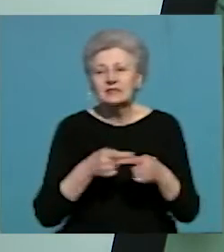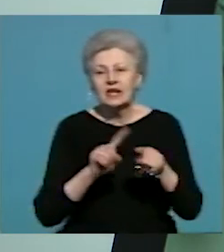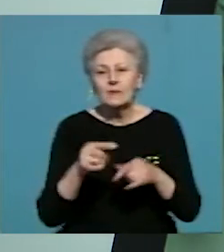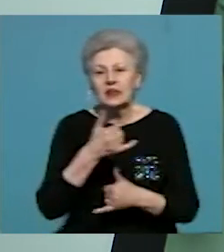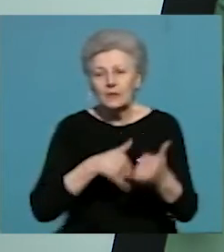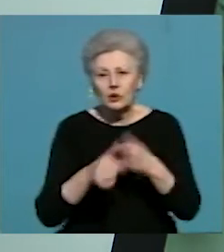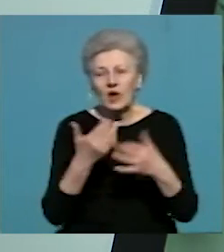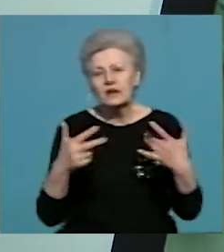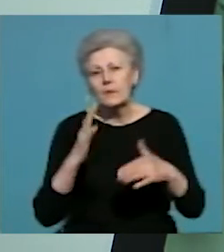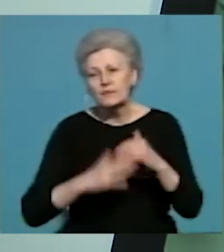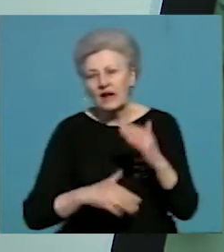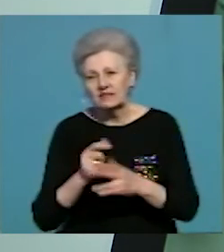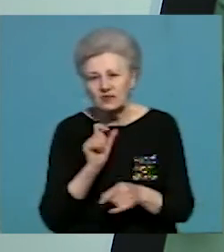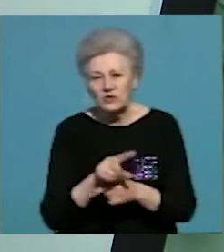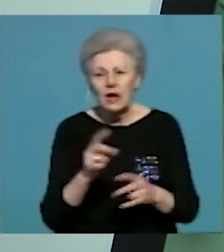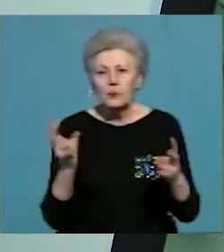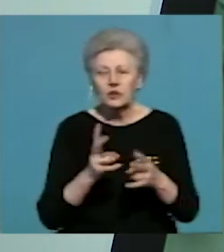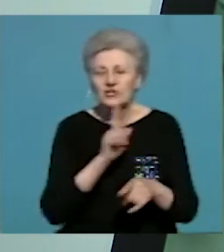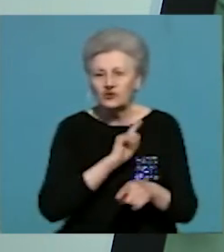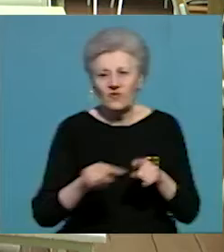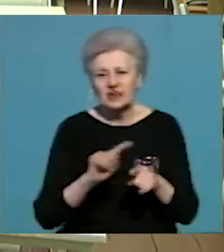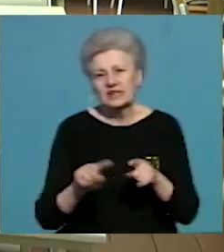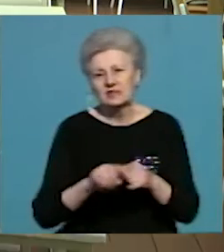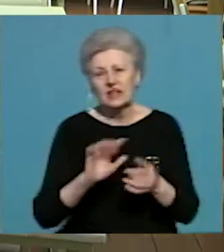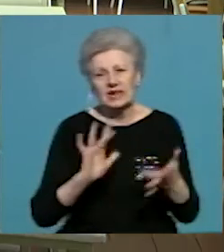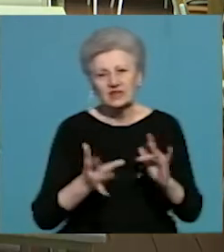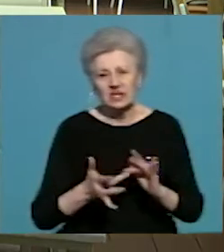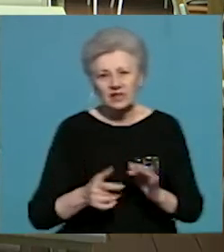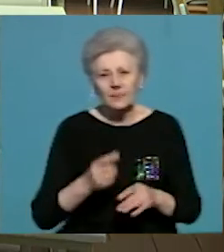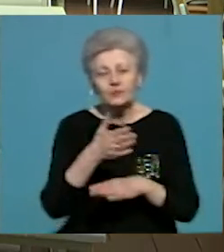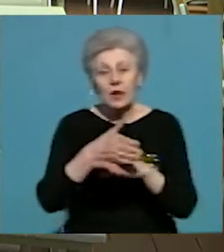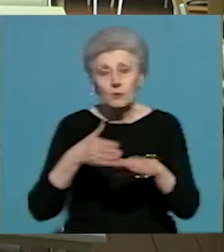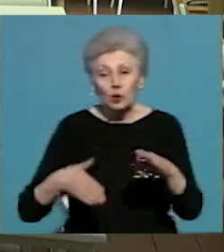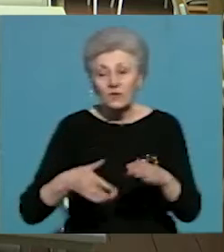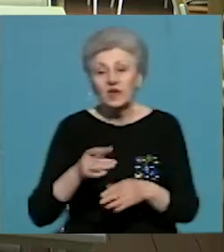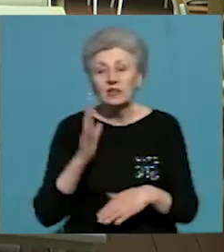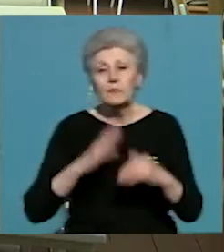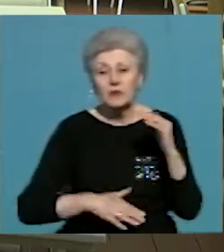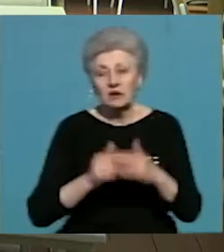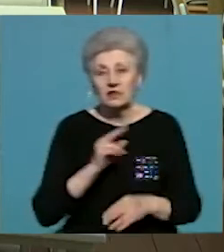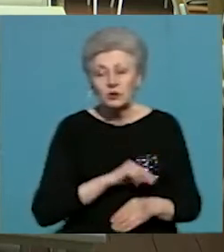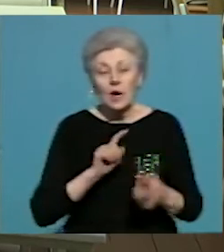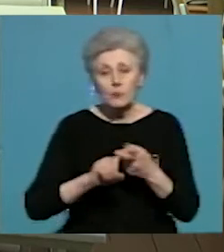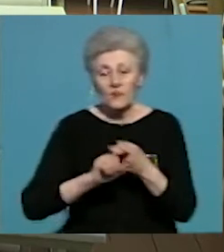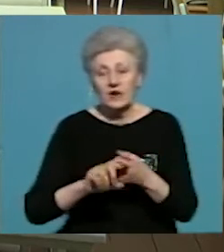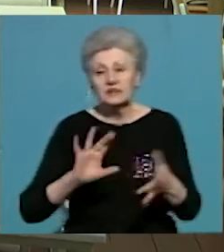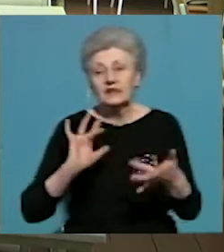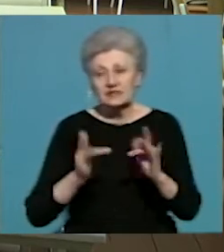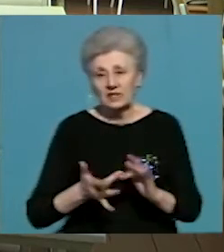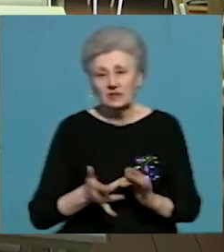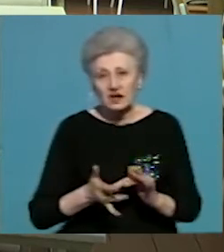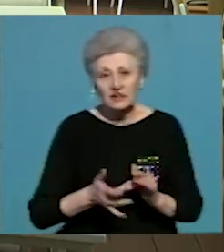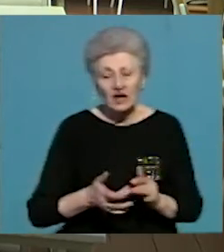та іншими практичними завданнями потрібен швидкісний інтернет. «Половина практичних робіт пов'язані з інтернетом, з онлайн